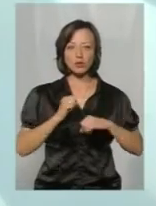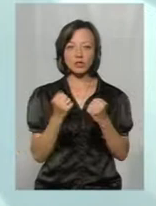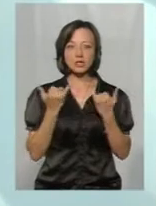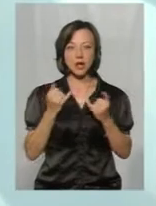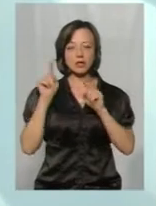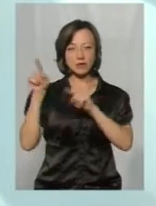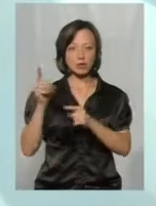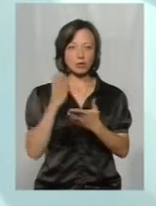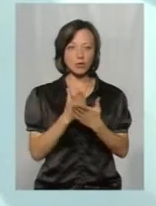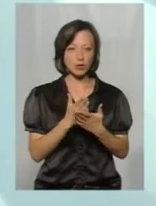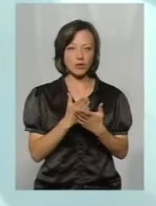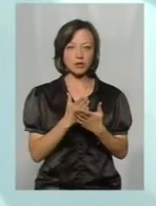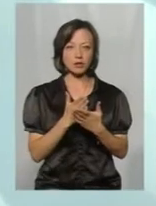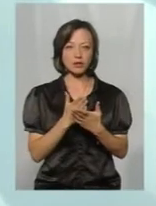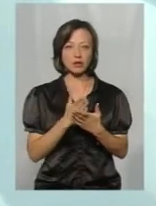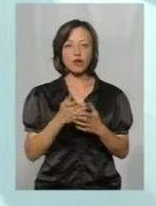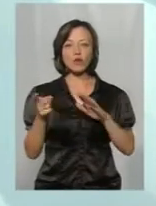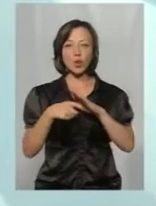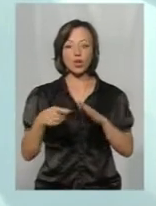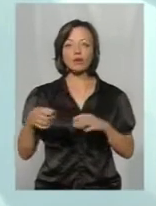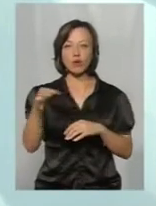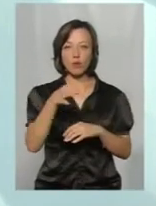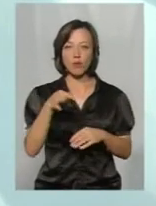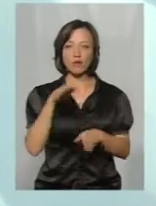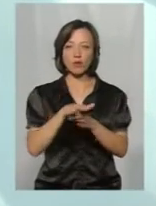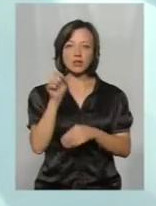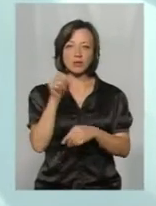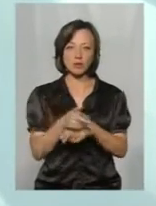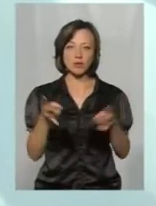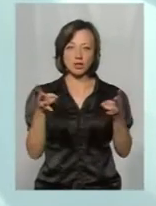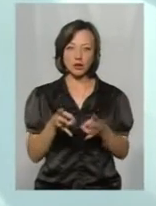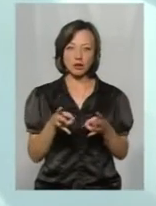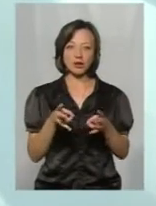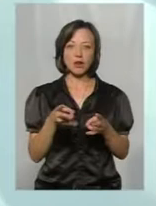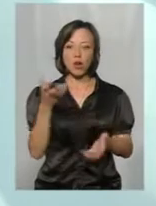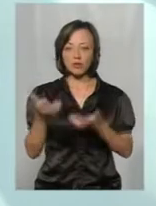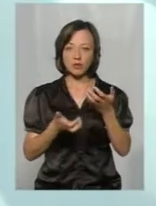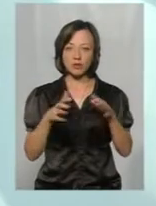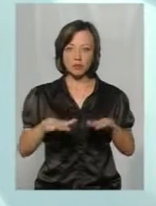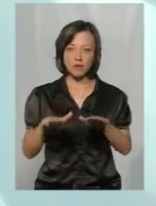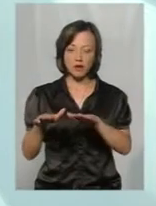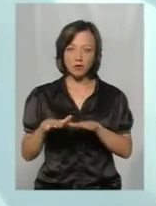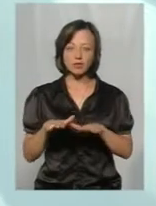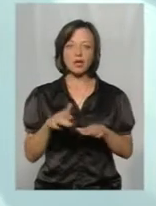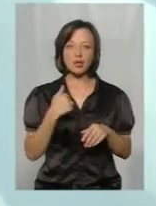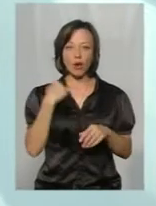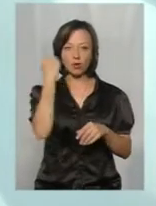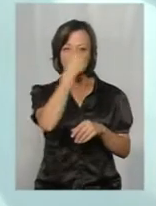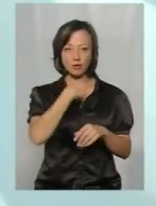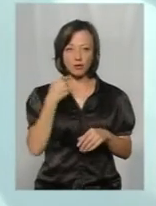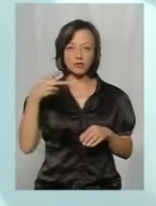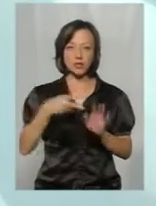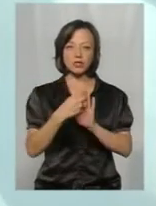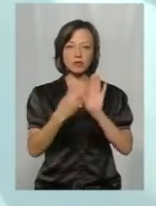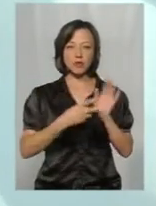зараз знаходяться в Донецькій області, виконують завдання за призначенням щодо гуманітарного розмінування місцевості. Я особисто у